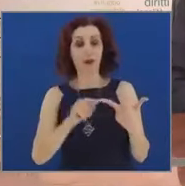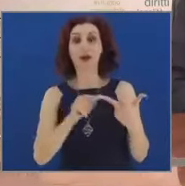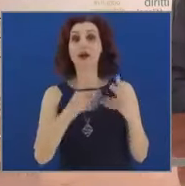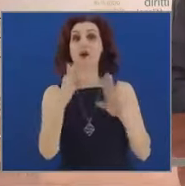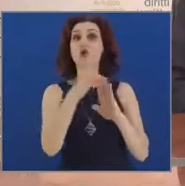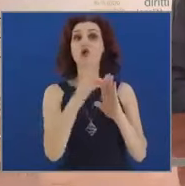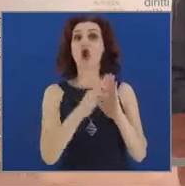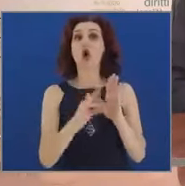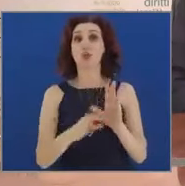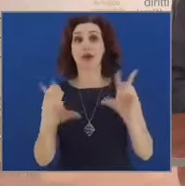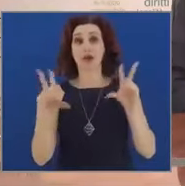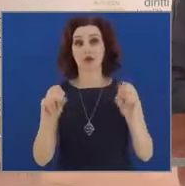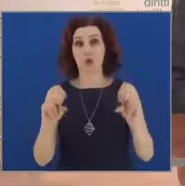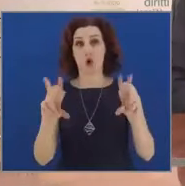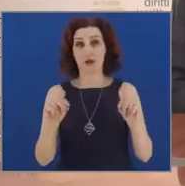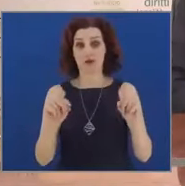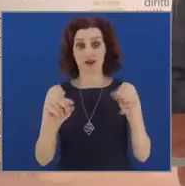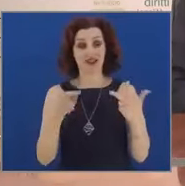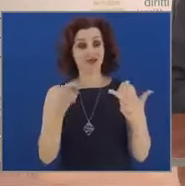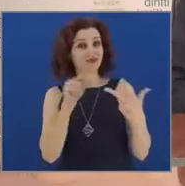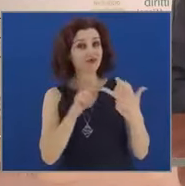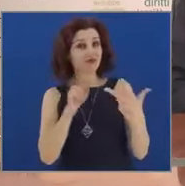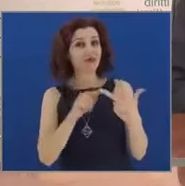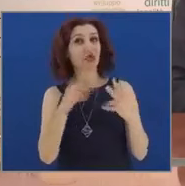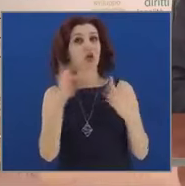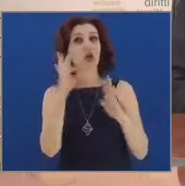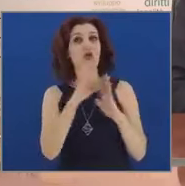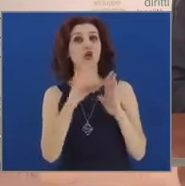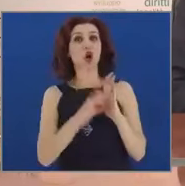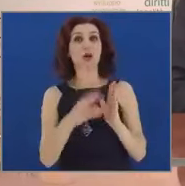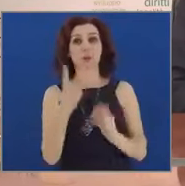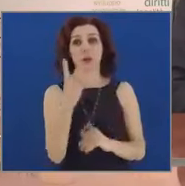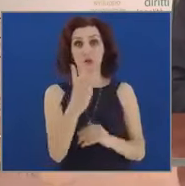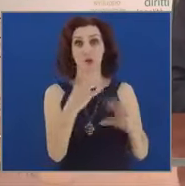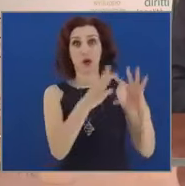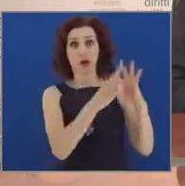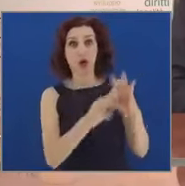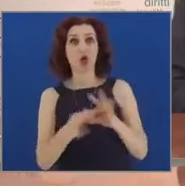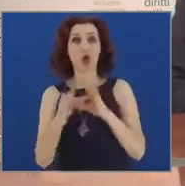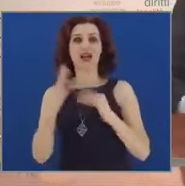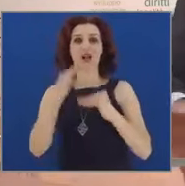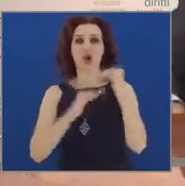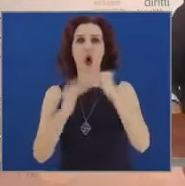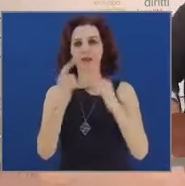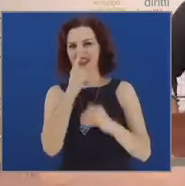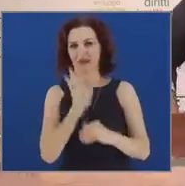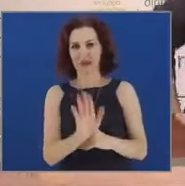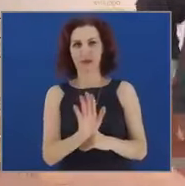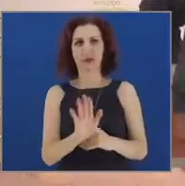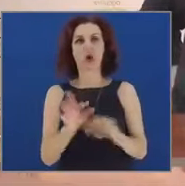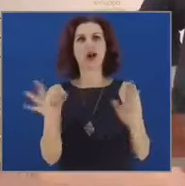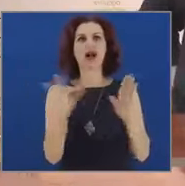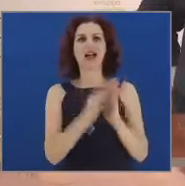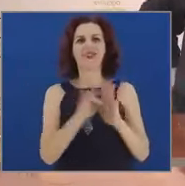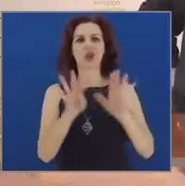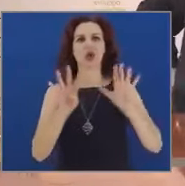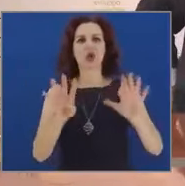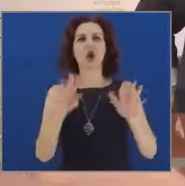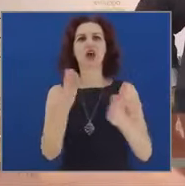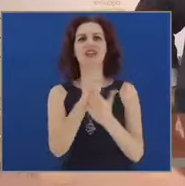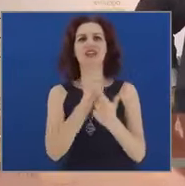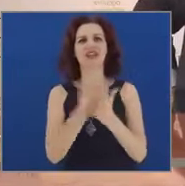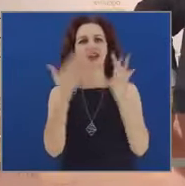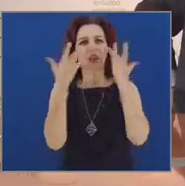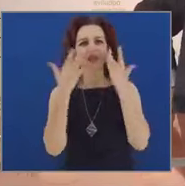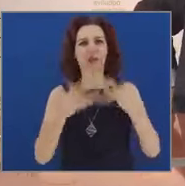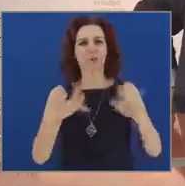particolar modo due norme che hanno a che fare con queste dimensioni di opere. L'articolo 9 del decreto semplificazioni che ridisegna i